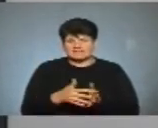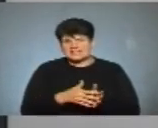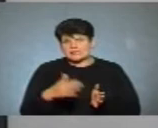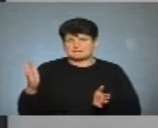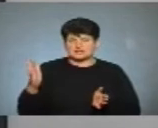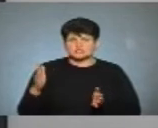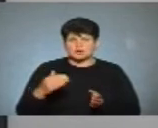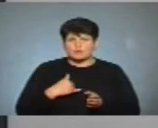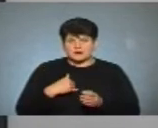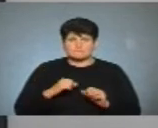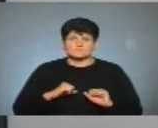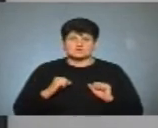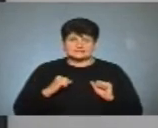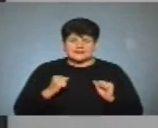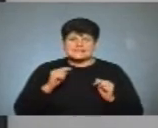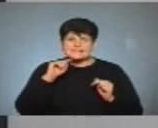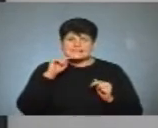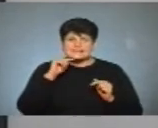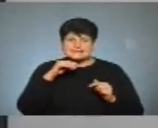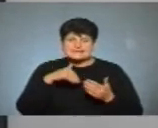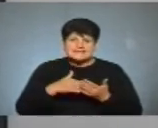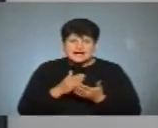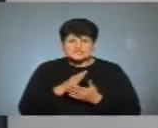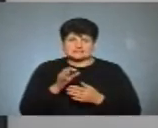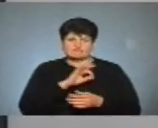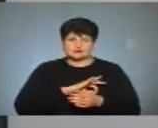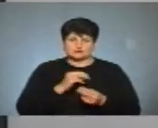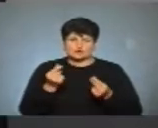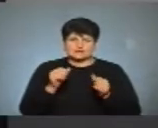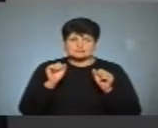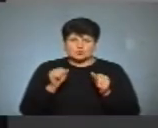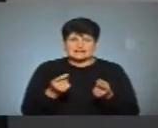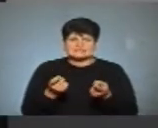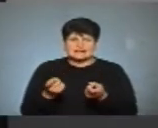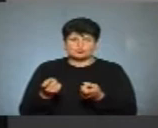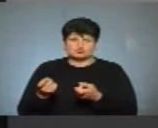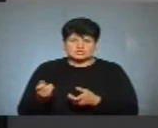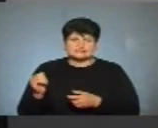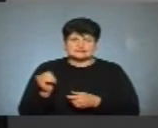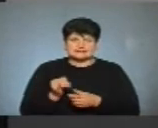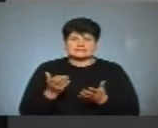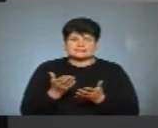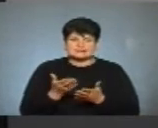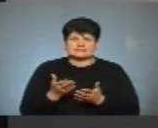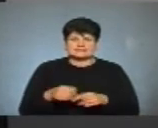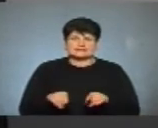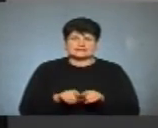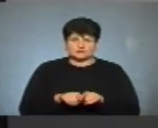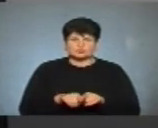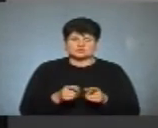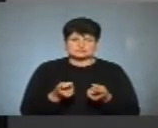більше. Ми постараємося значно якісніше використати ті кошти, які ми зуміли залучити і які самі також